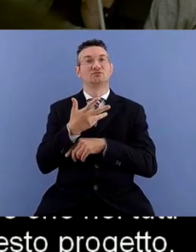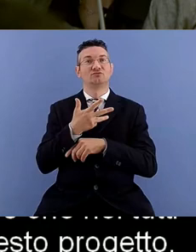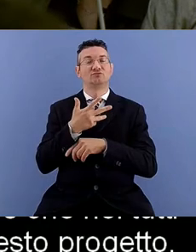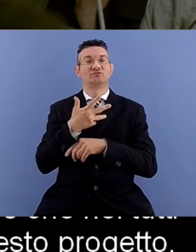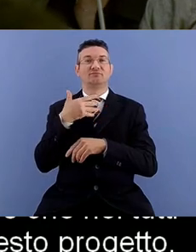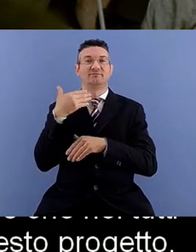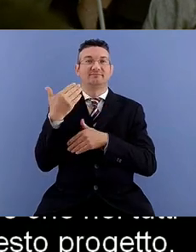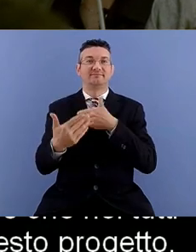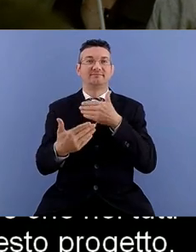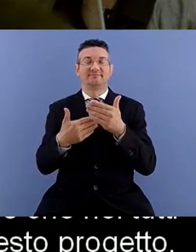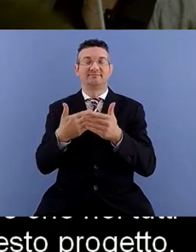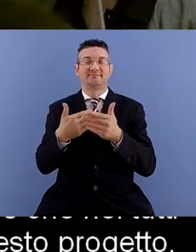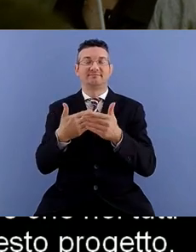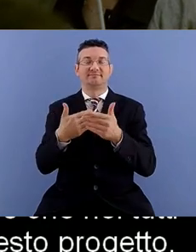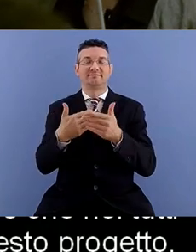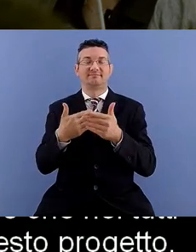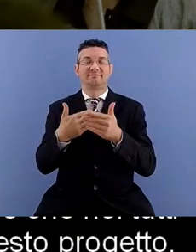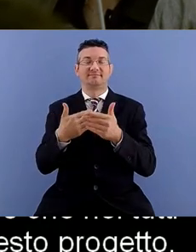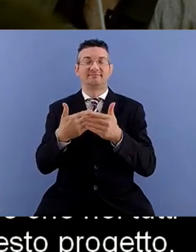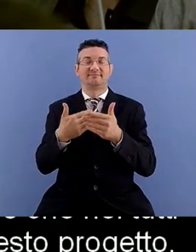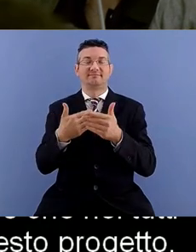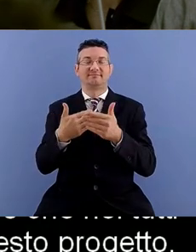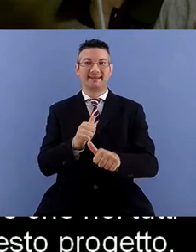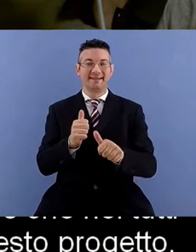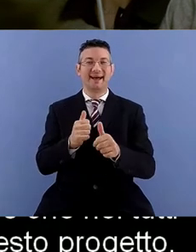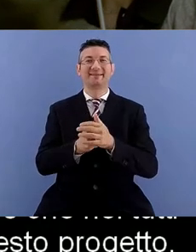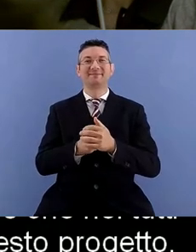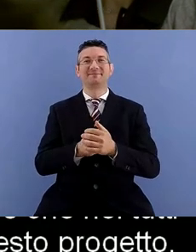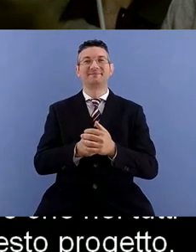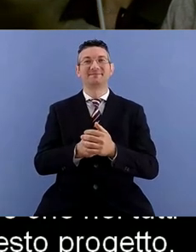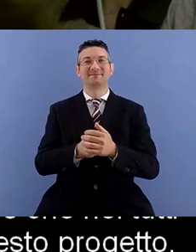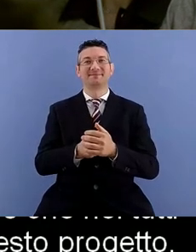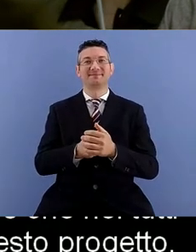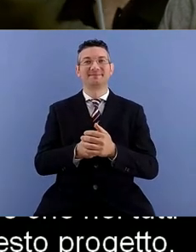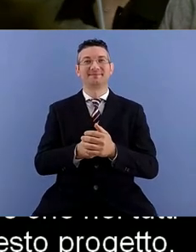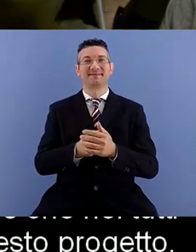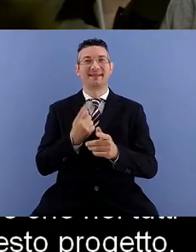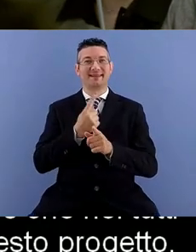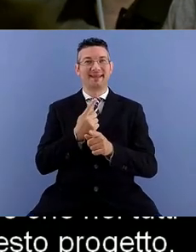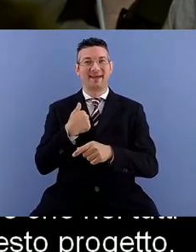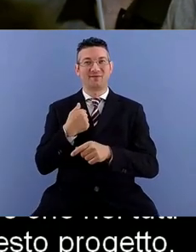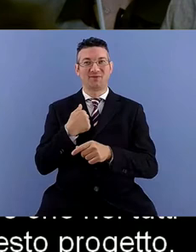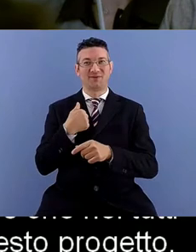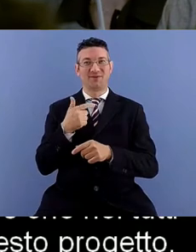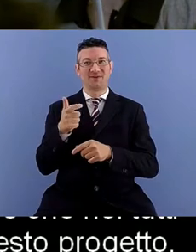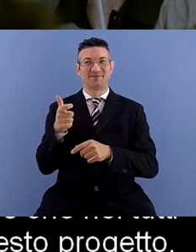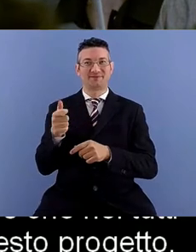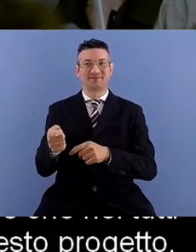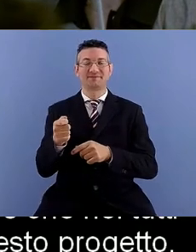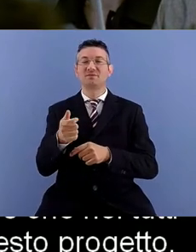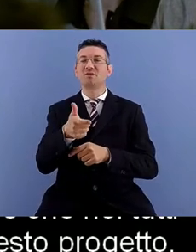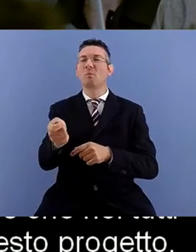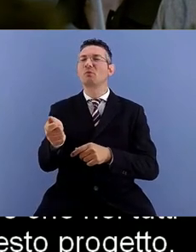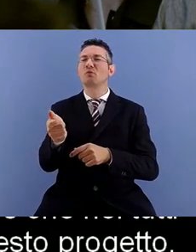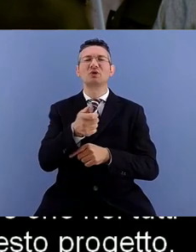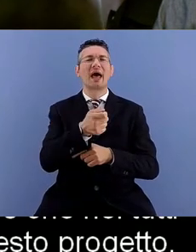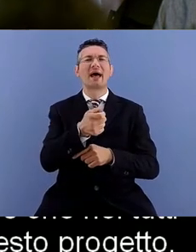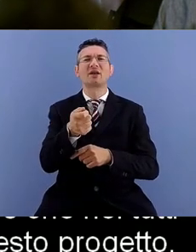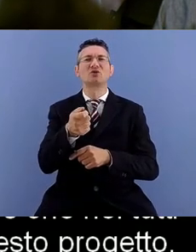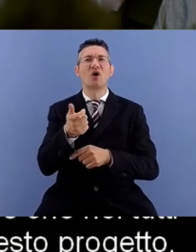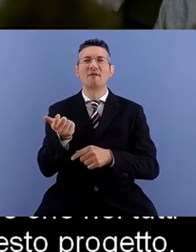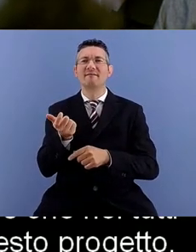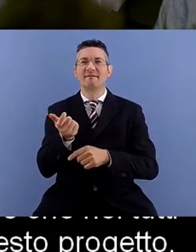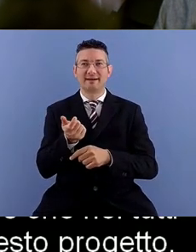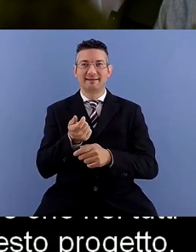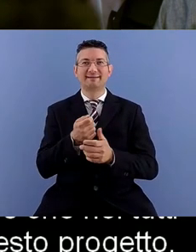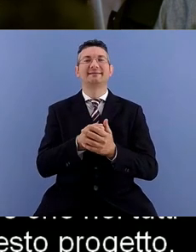devo puntare dove ma